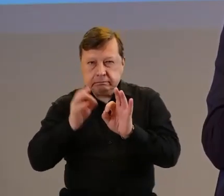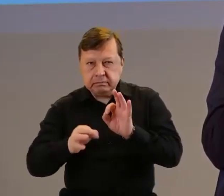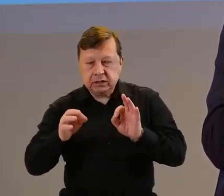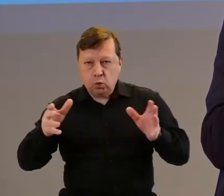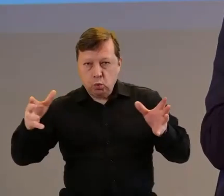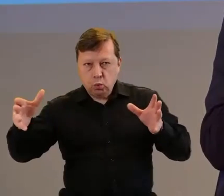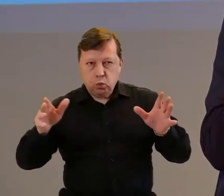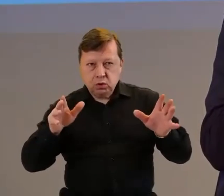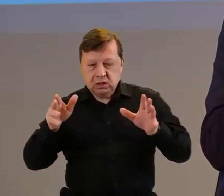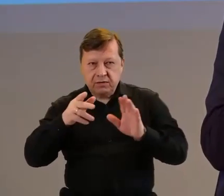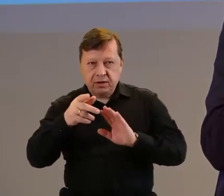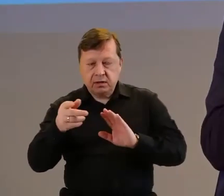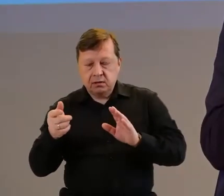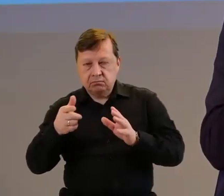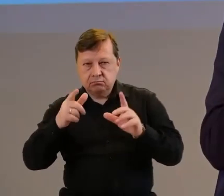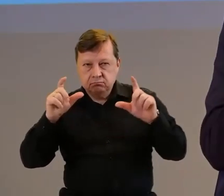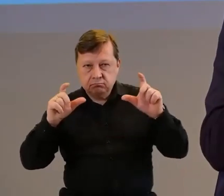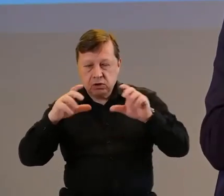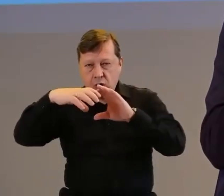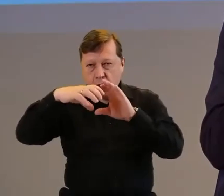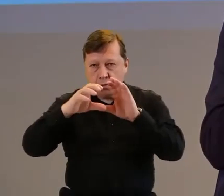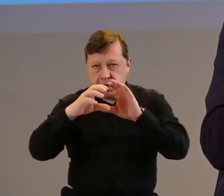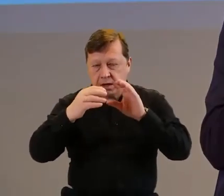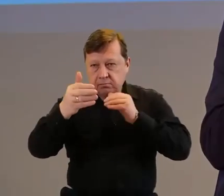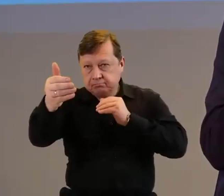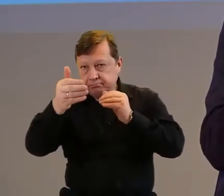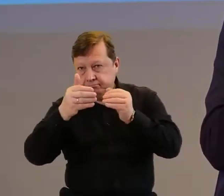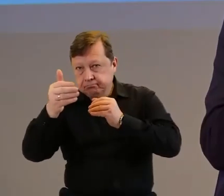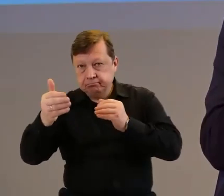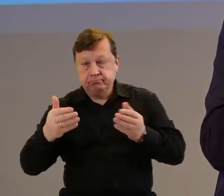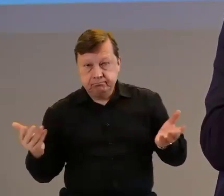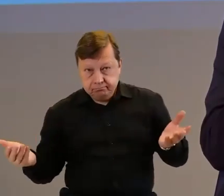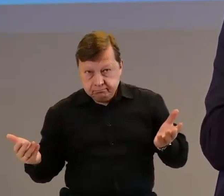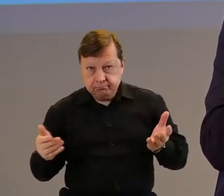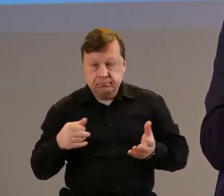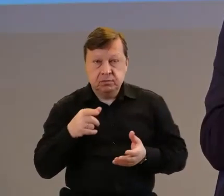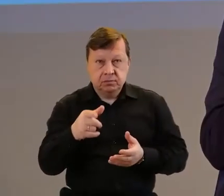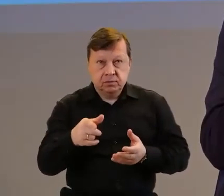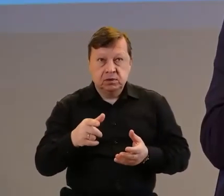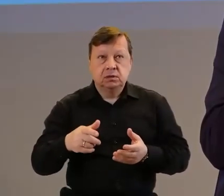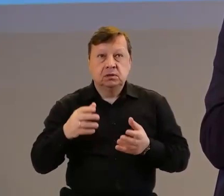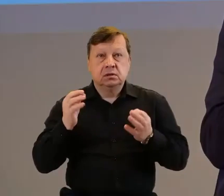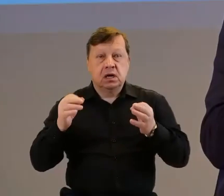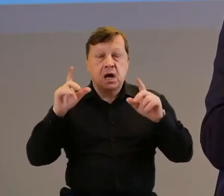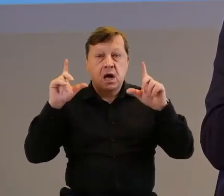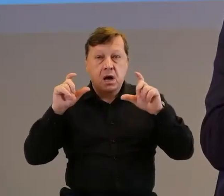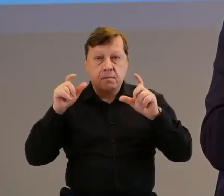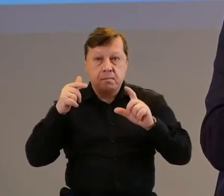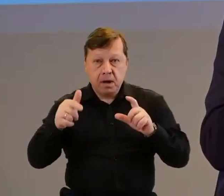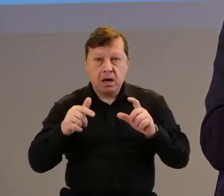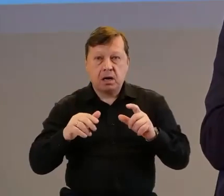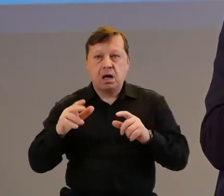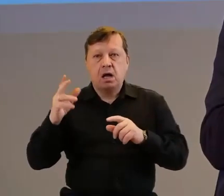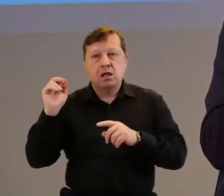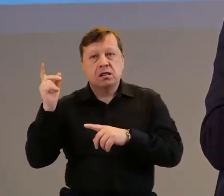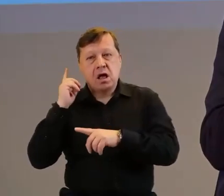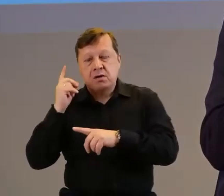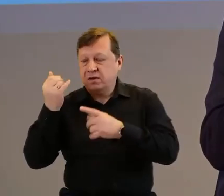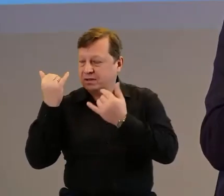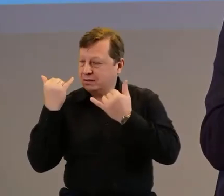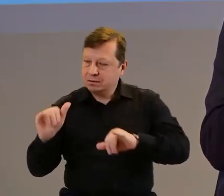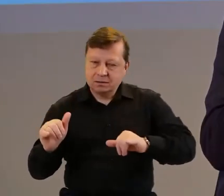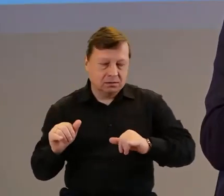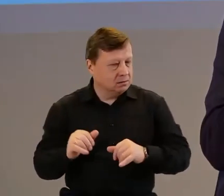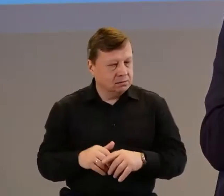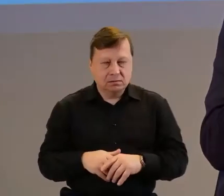z ustawieniem, z dostosowaniem obiektywu, który jest w tej chwili inaczej i w aparatach fotograficznych i również w telefonicznych, inaczej